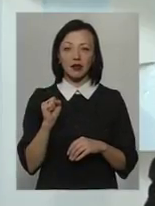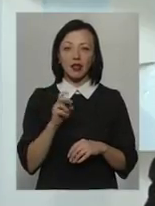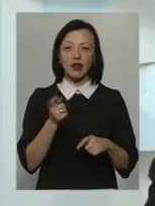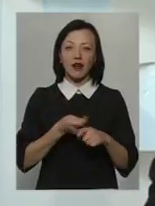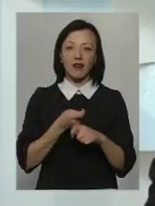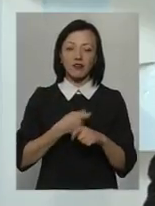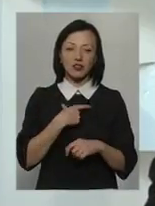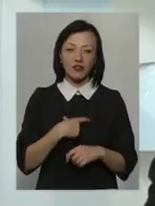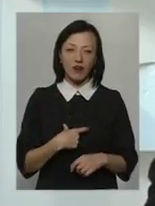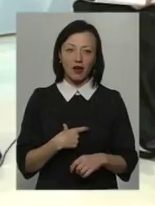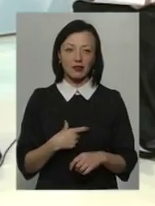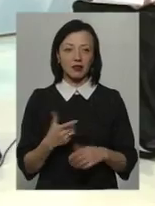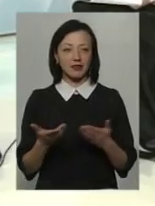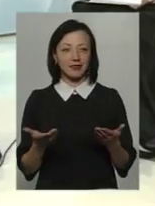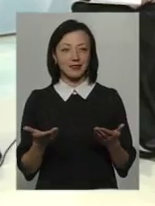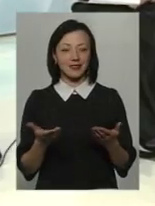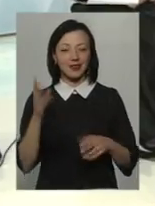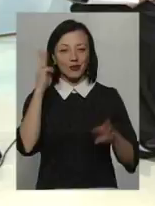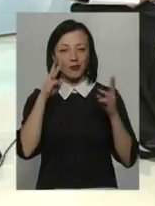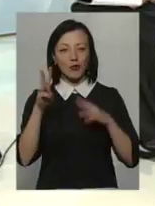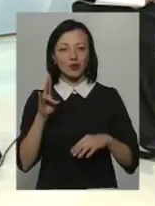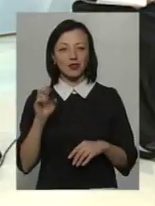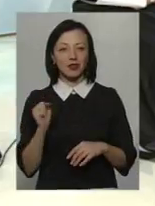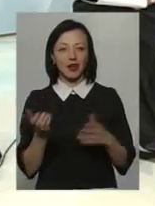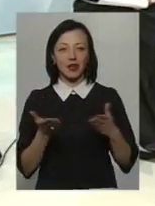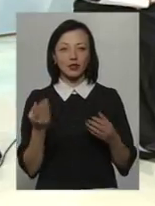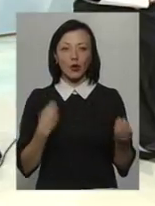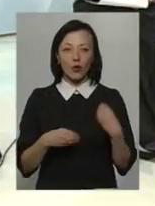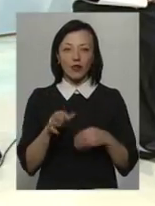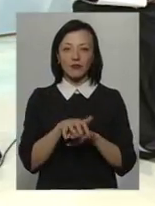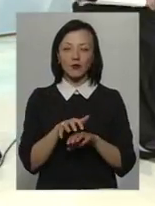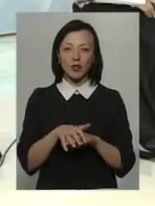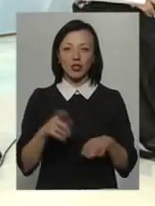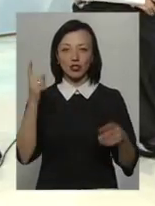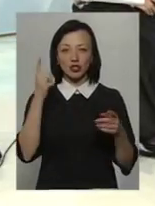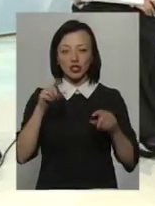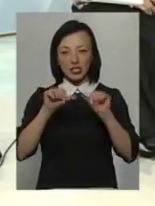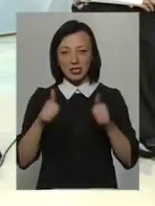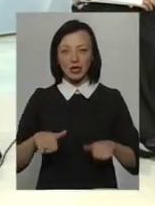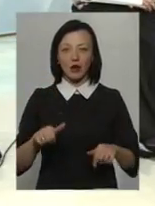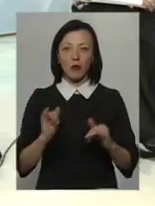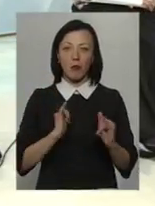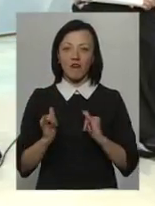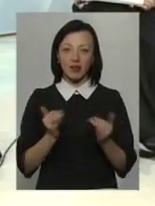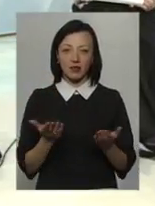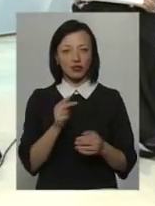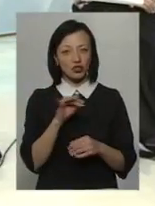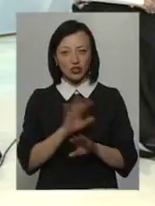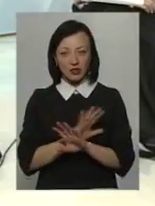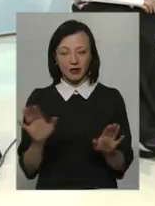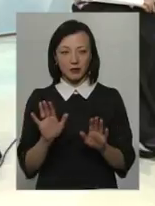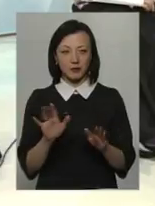вишиванки? Чи то мода на якийсь одяг, зуттячий стиль поведінки? Чи ні?